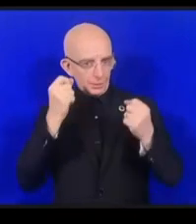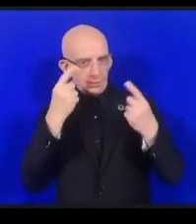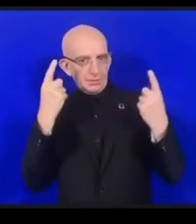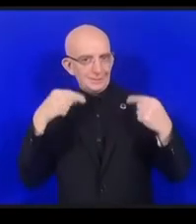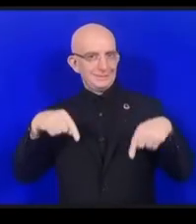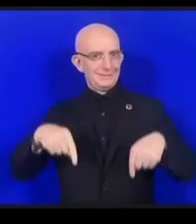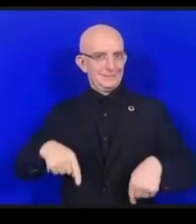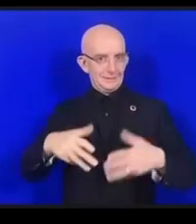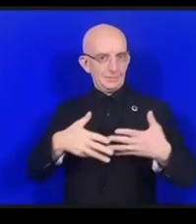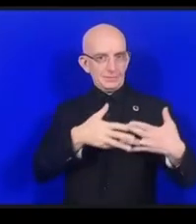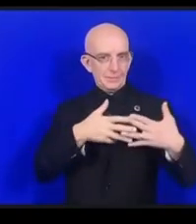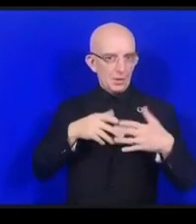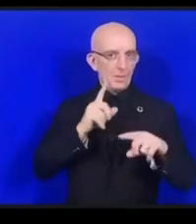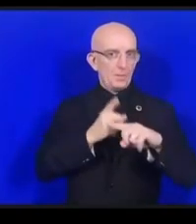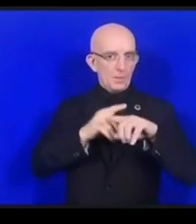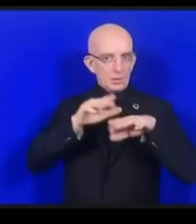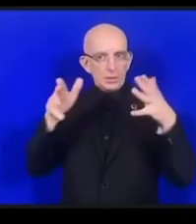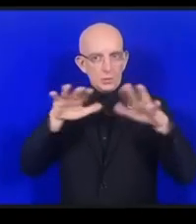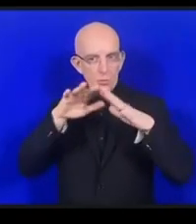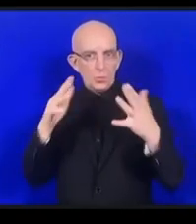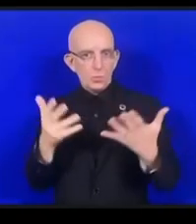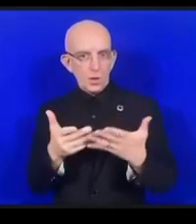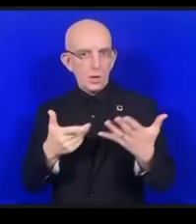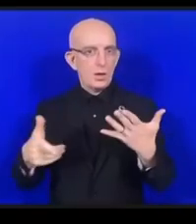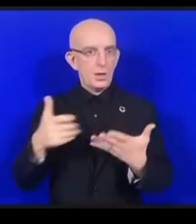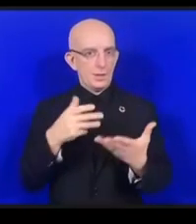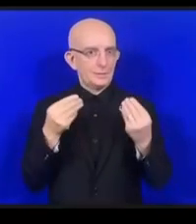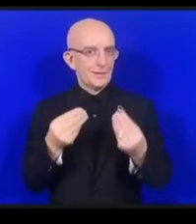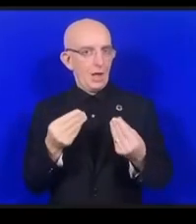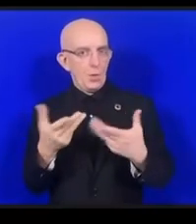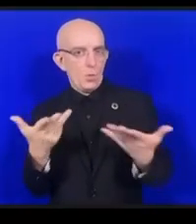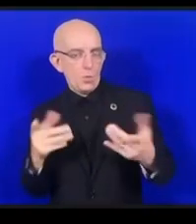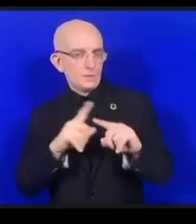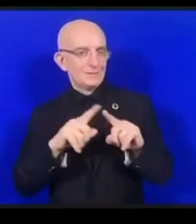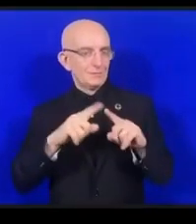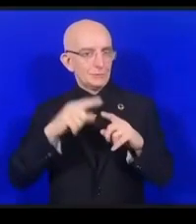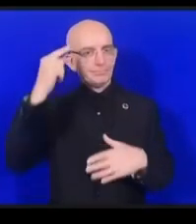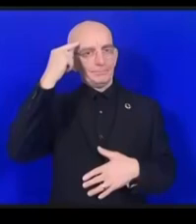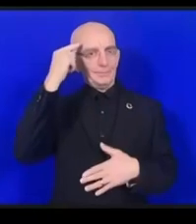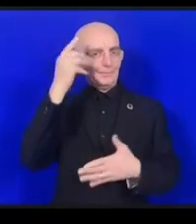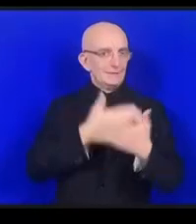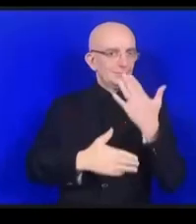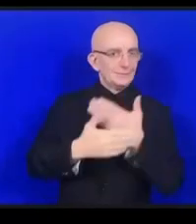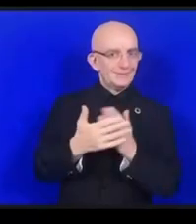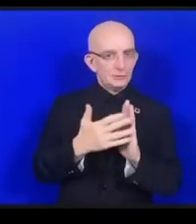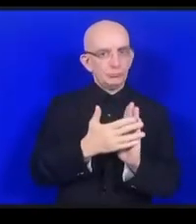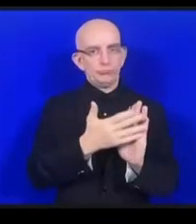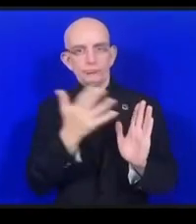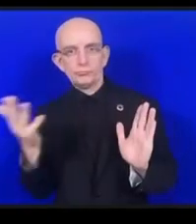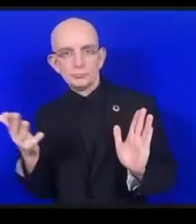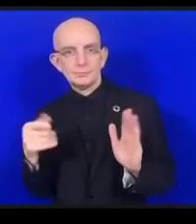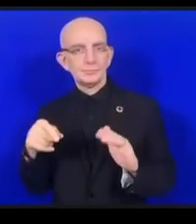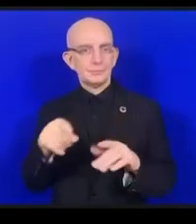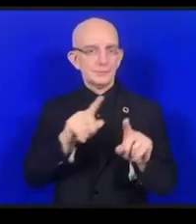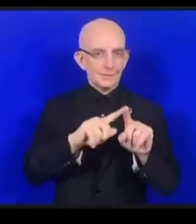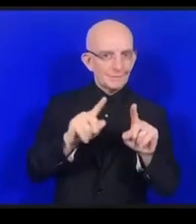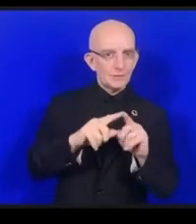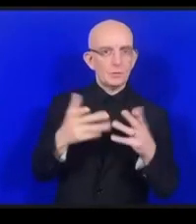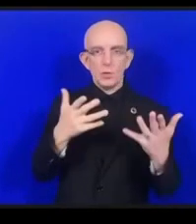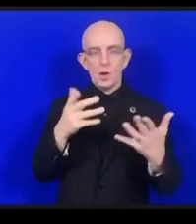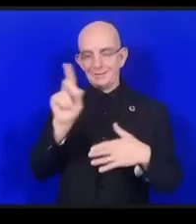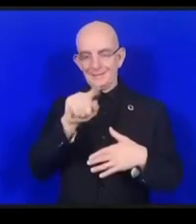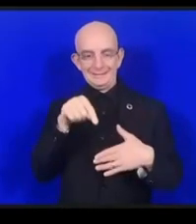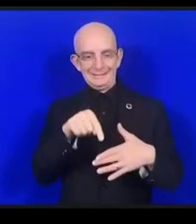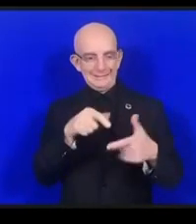もデバイス固有ではない全てに関して考えなきいけない例えば障害者の